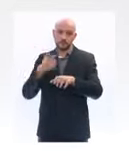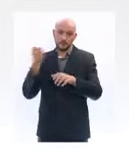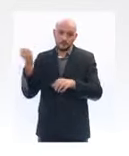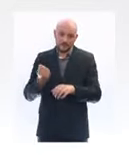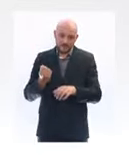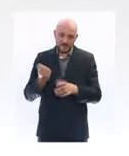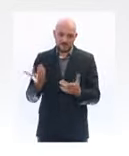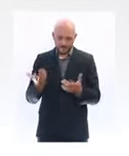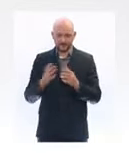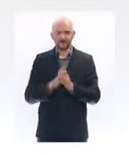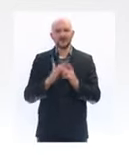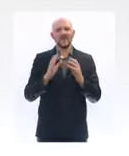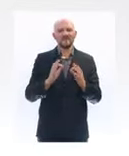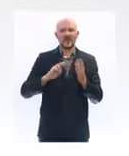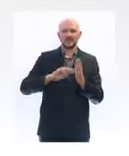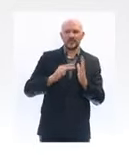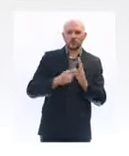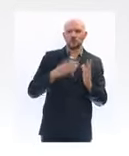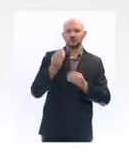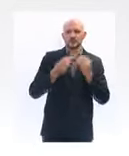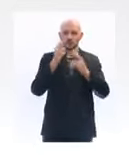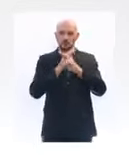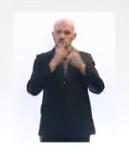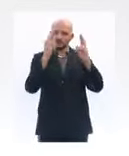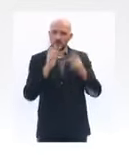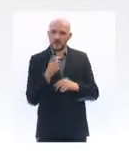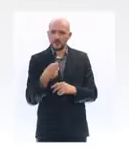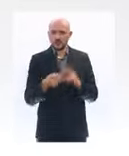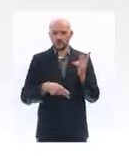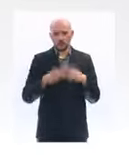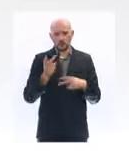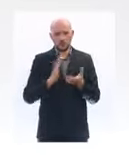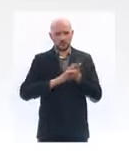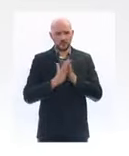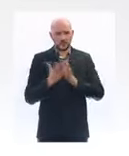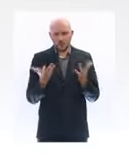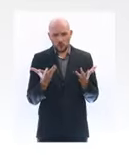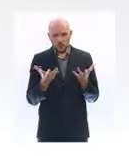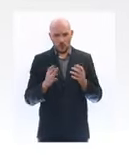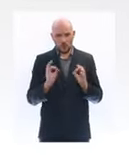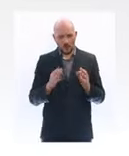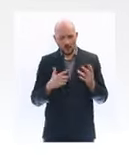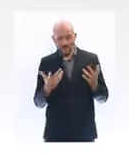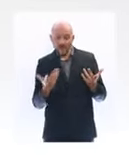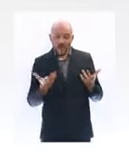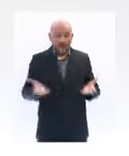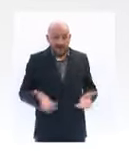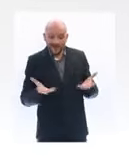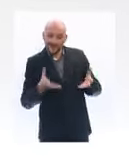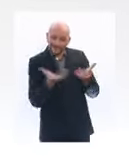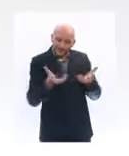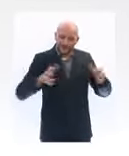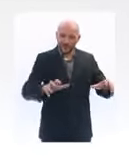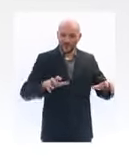général et technologique, on doit être pragmatique en fonction de ce qui se réalise dans chaque lycée, mais notre option n'est pas d'encourager les demi-groupes parce qu'encore une fois,